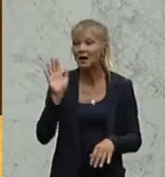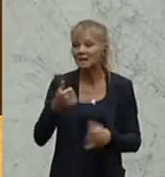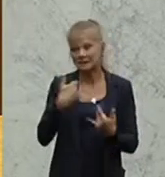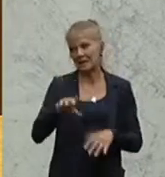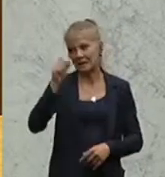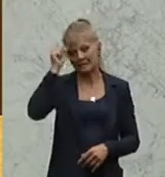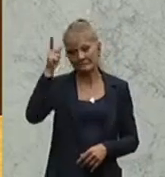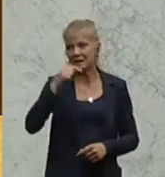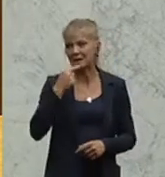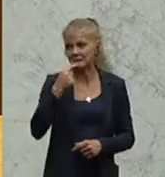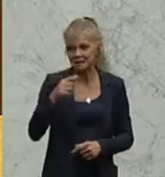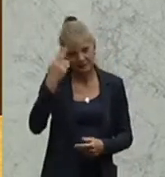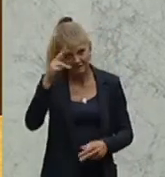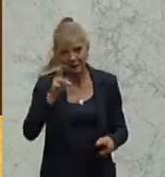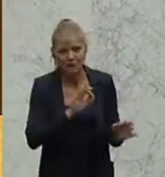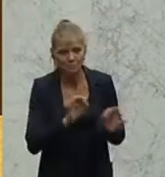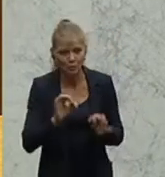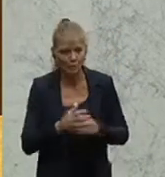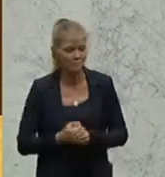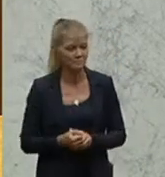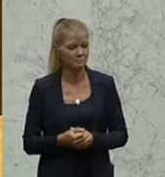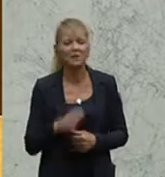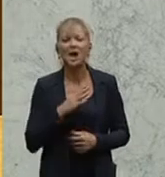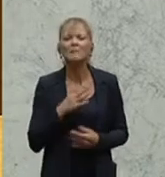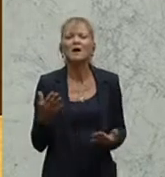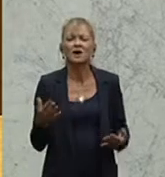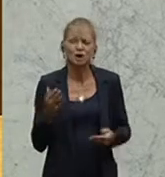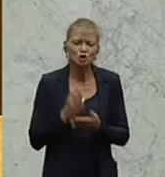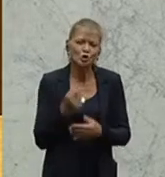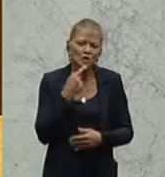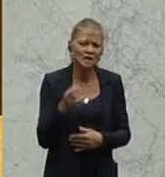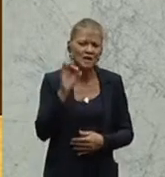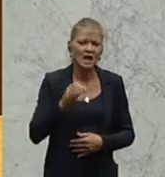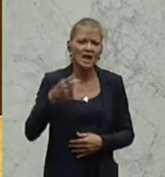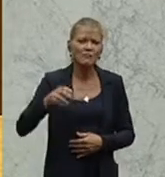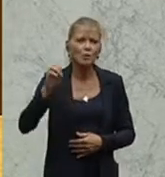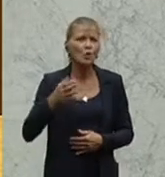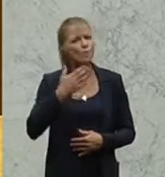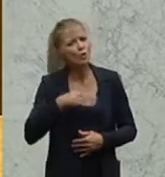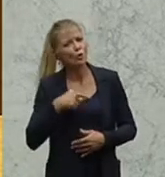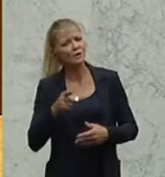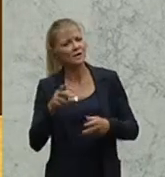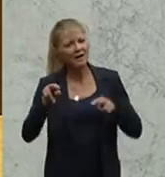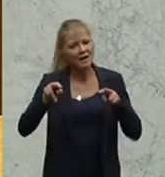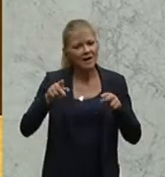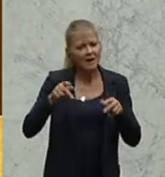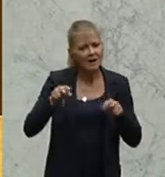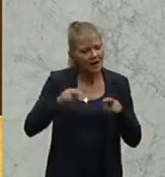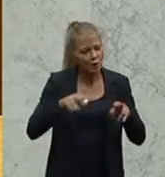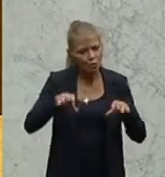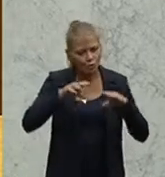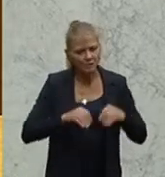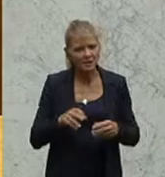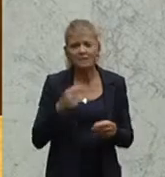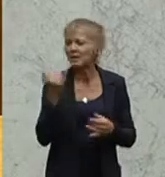wie gesagt, die FPÖ, die überall gerne regieren möchte, die der Bundesregierung immer ausrichtet, sie hat keine Lösungen, keine